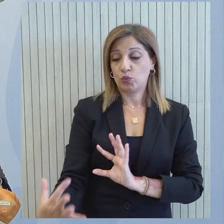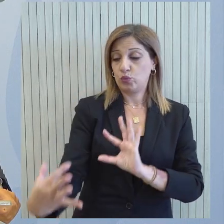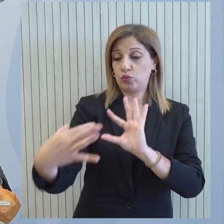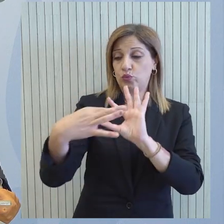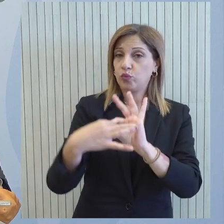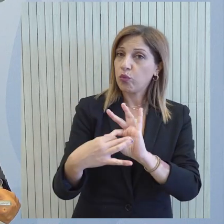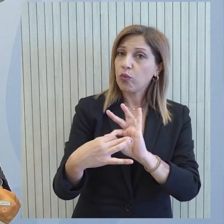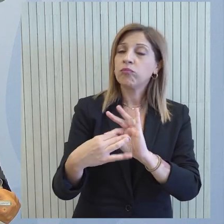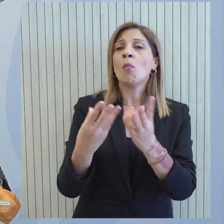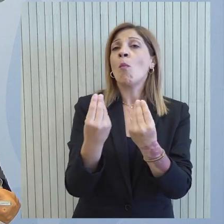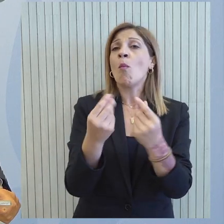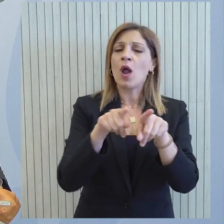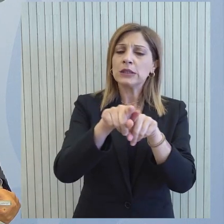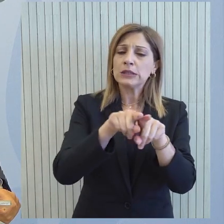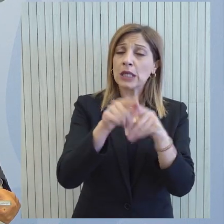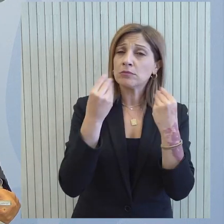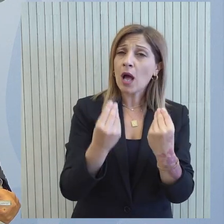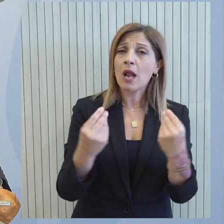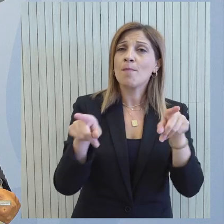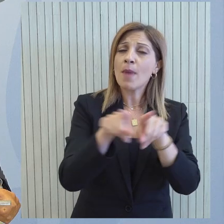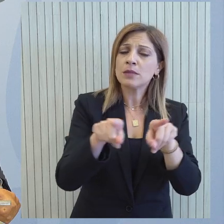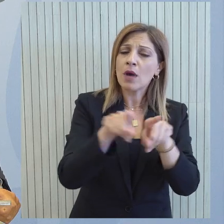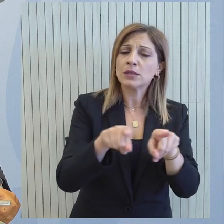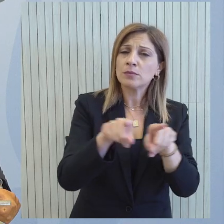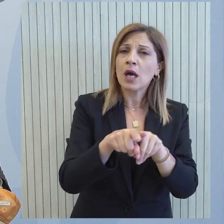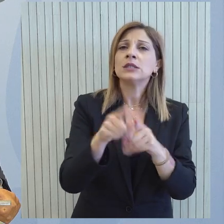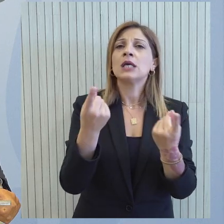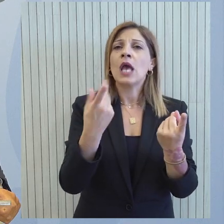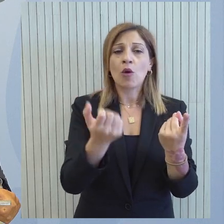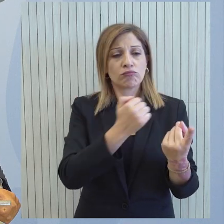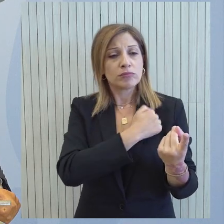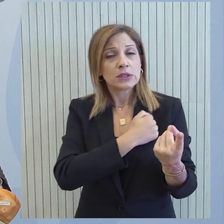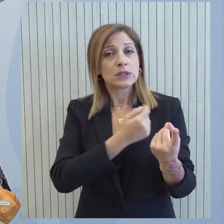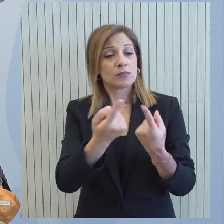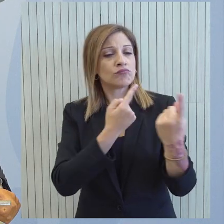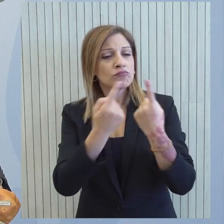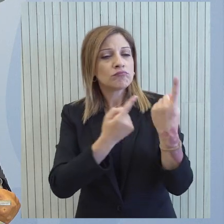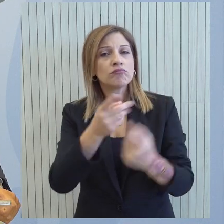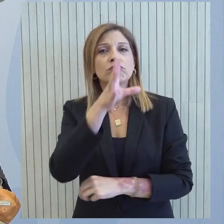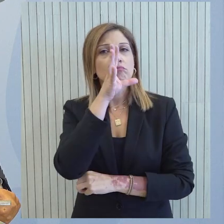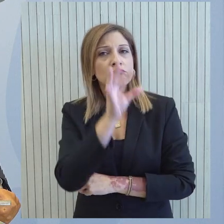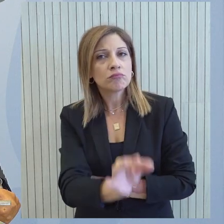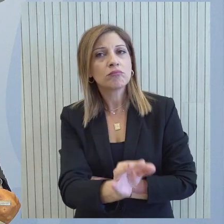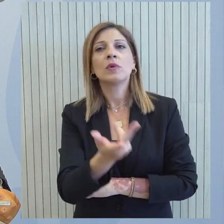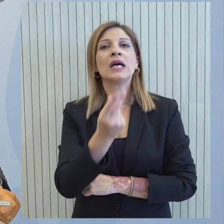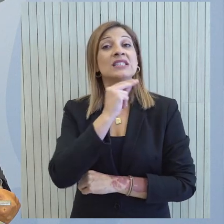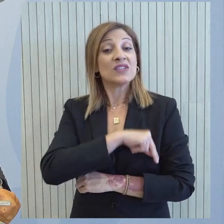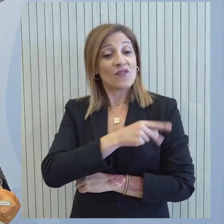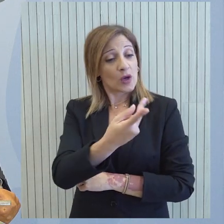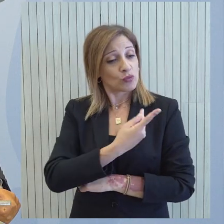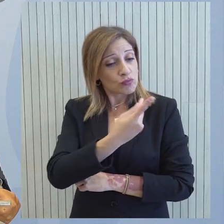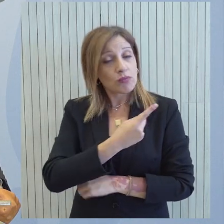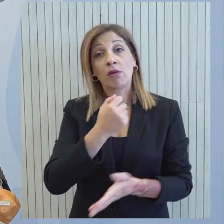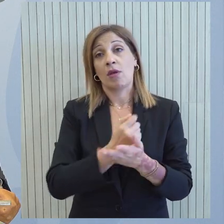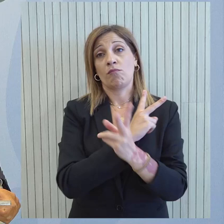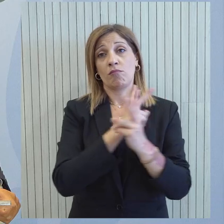συνεργαστεί στενά για την οικοτόμηση σταθερών σχέσεων βασισμένων σε αρχές με γνώμονα την ειλικρίνεια, την εμπιστοσύνη, τα κοινά